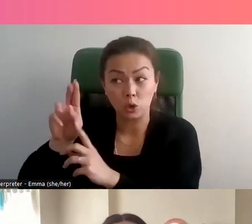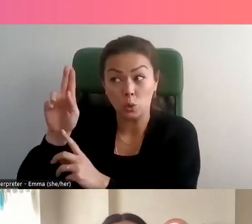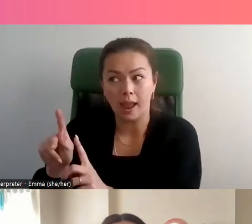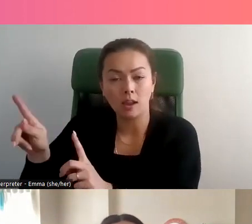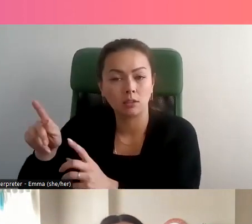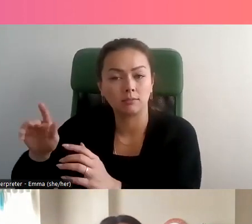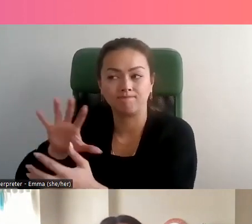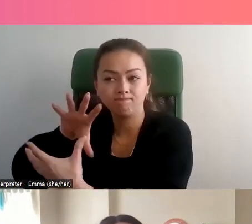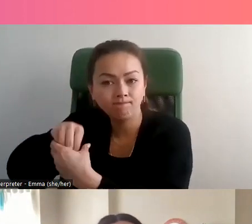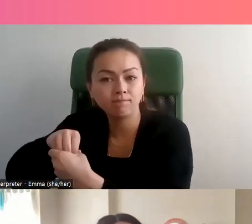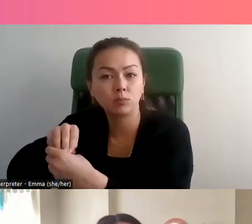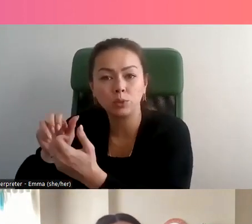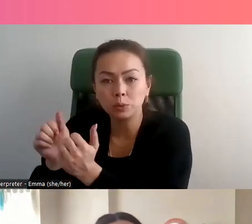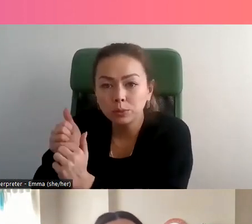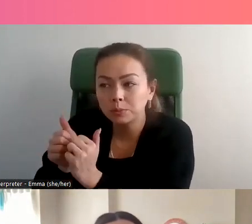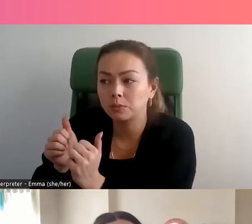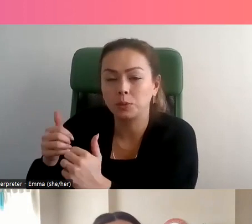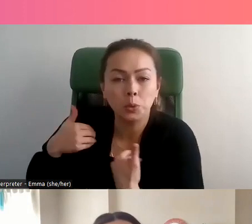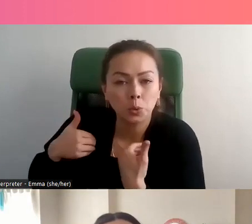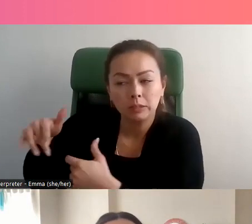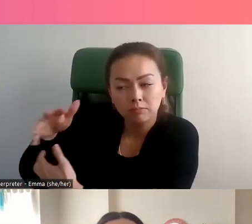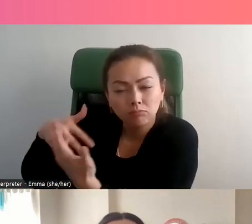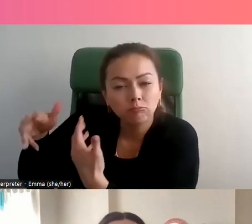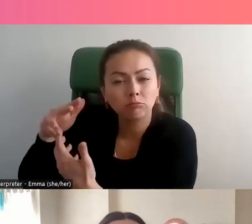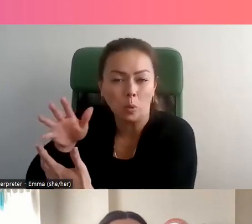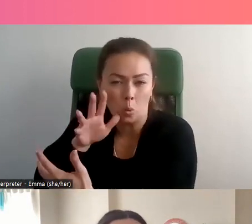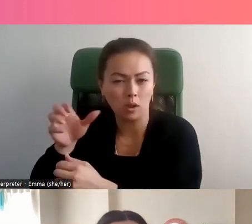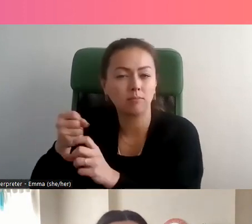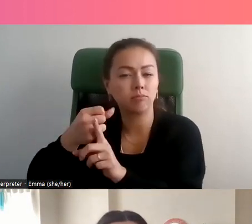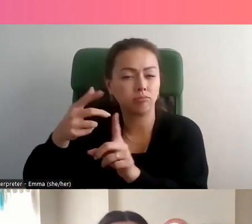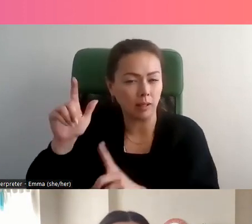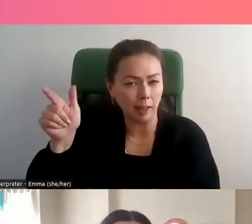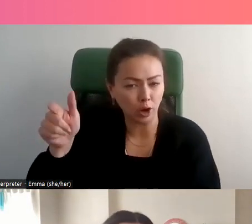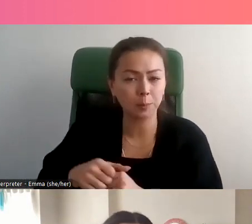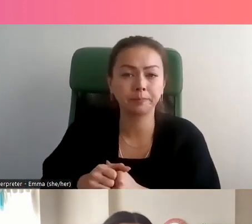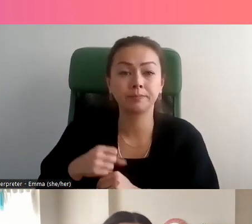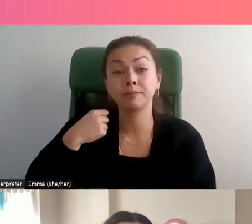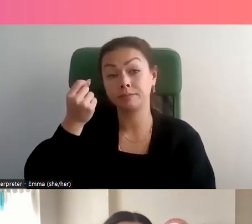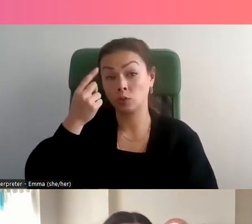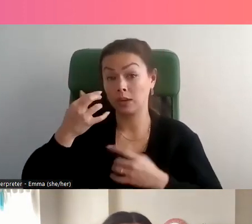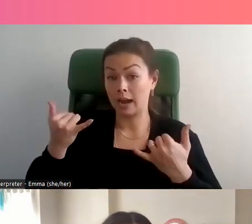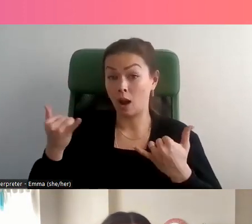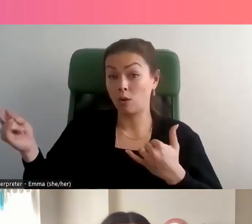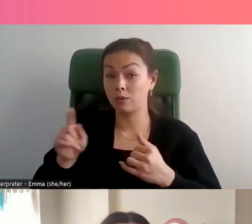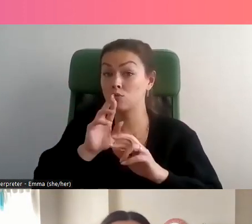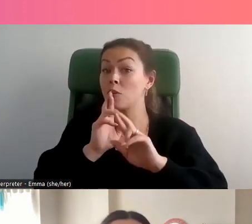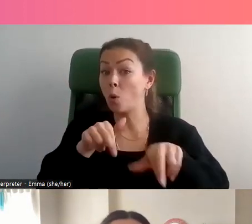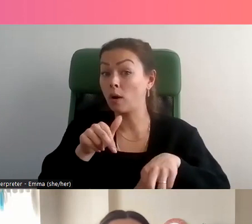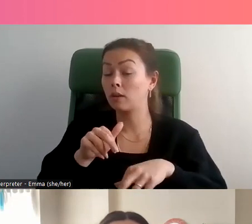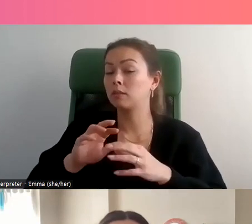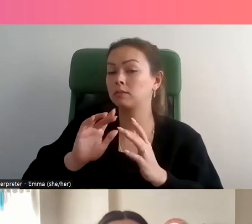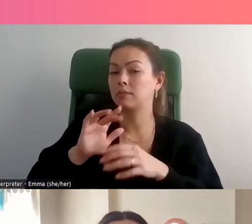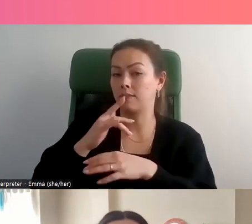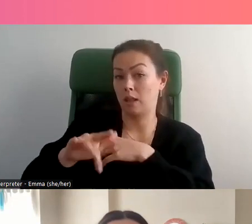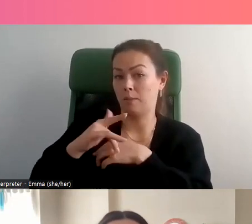au Royaume-Uni. Alors, notre rapport sur la VFS FT chez les adolescents est maintenant